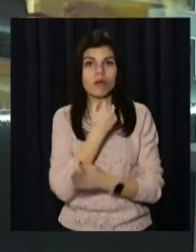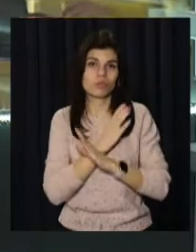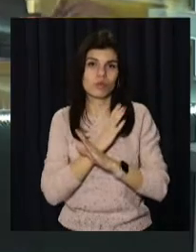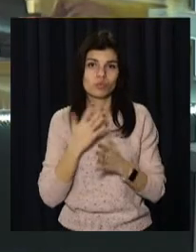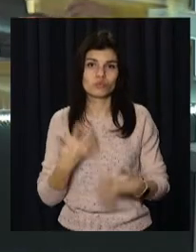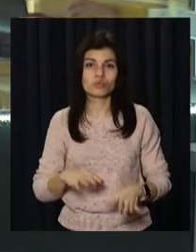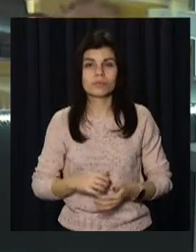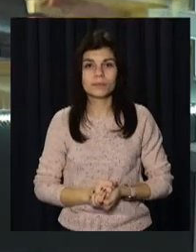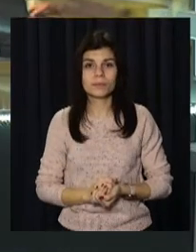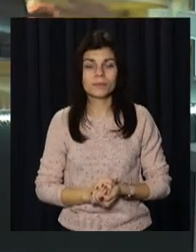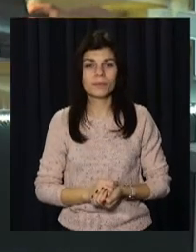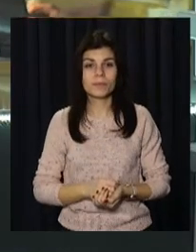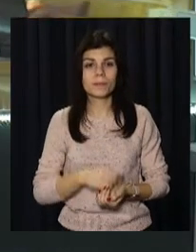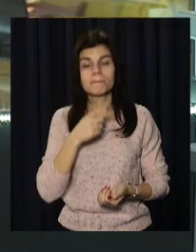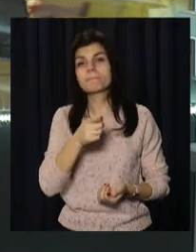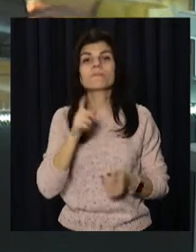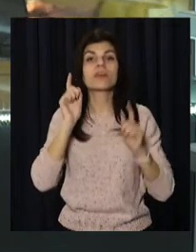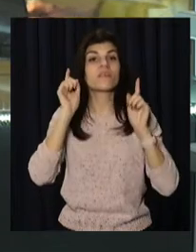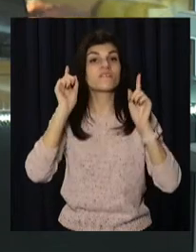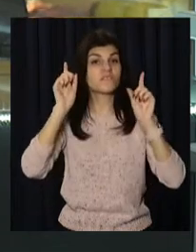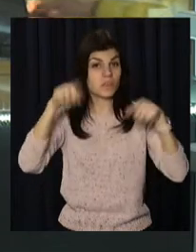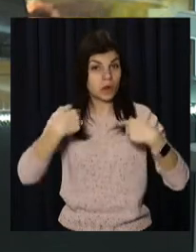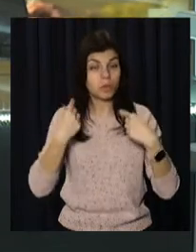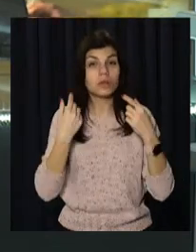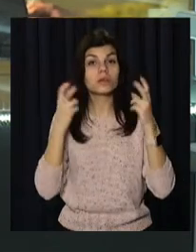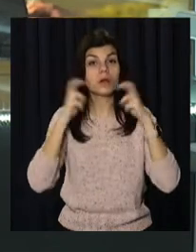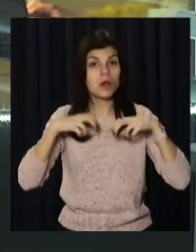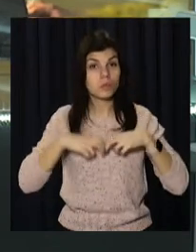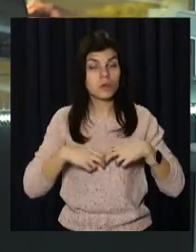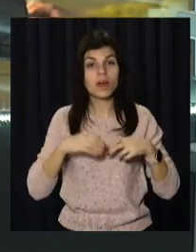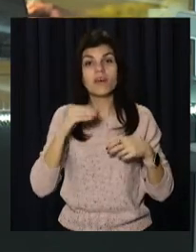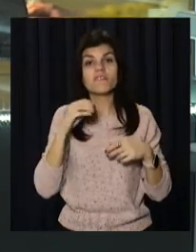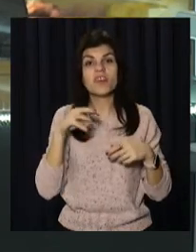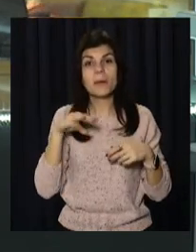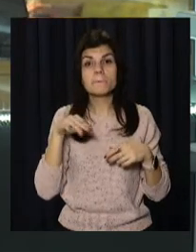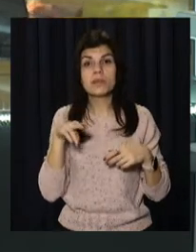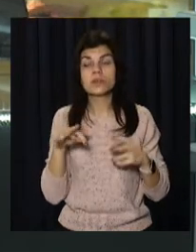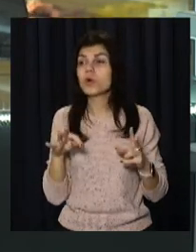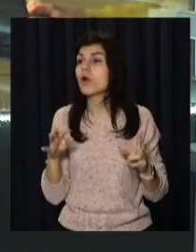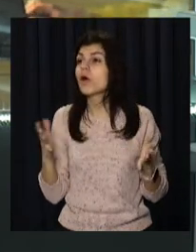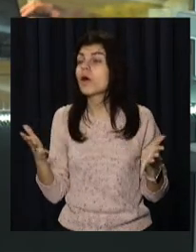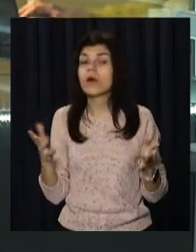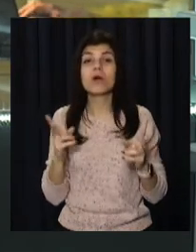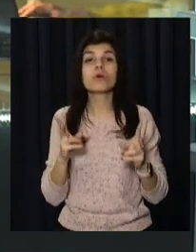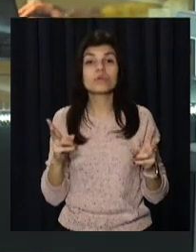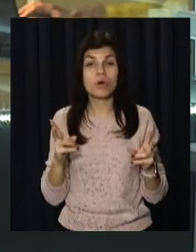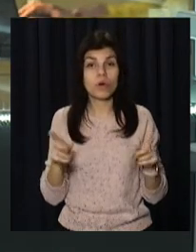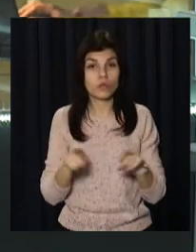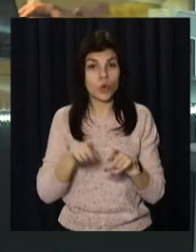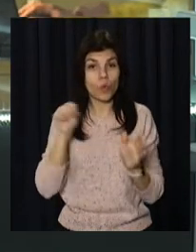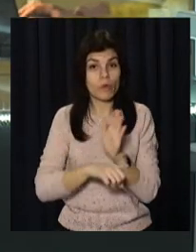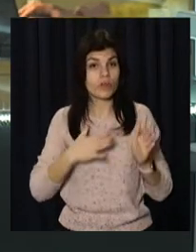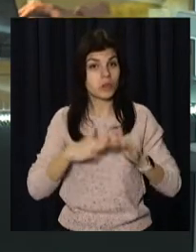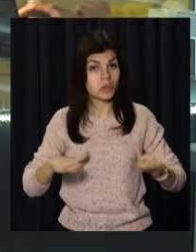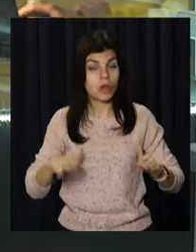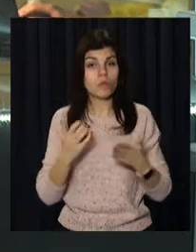Ні насиллю в армії. Вимагаємо правдивого розслідування. Фемідо – хто вбив наших дітей? З такими гаслами